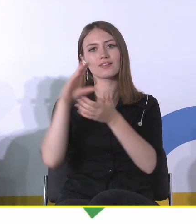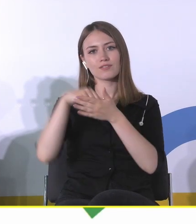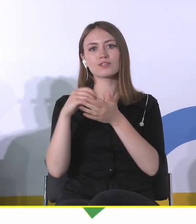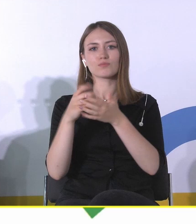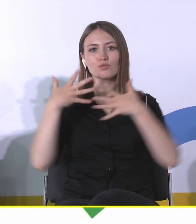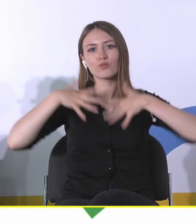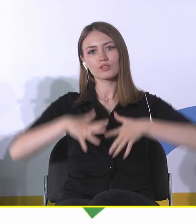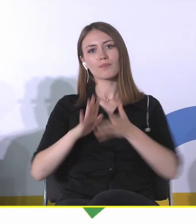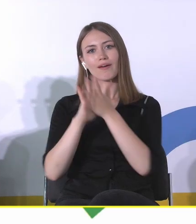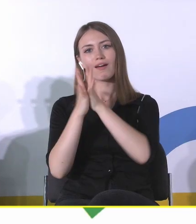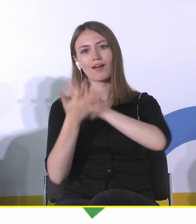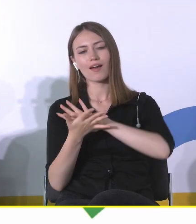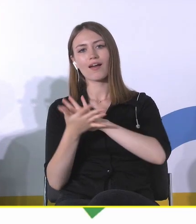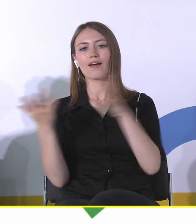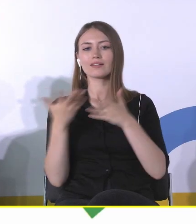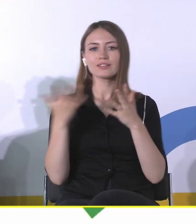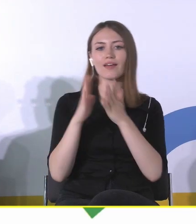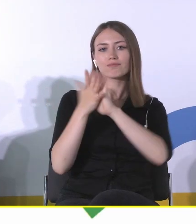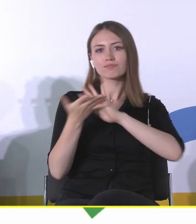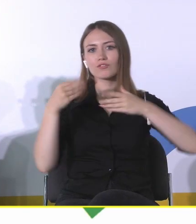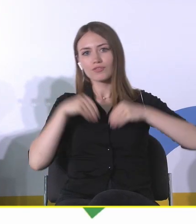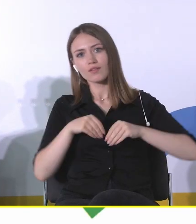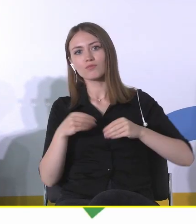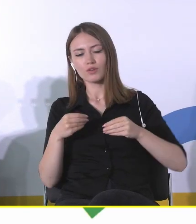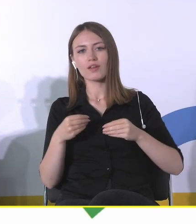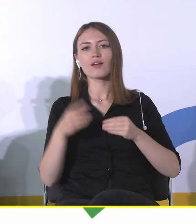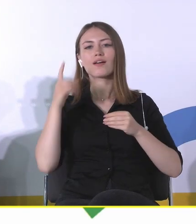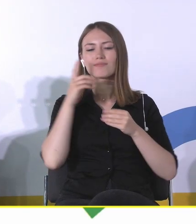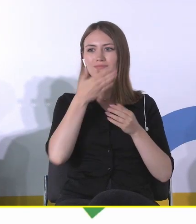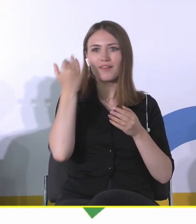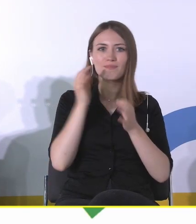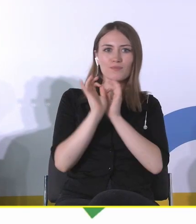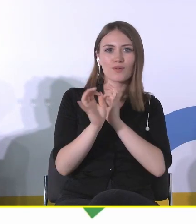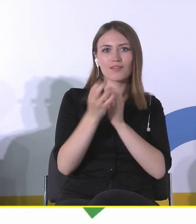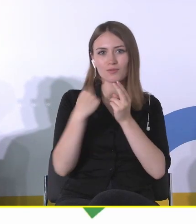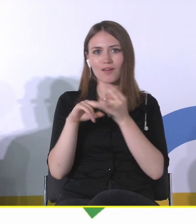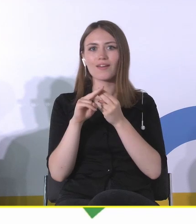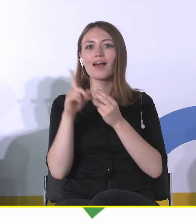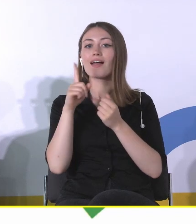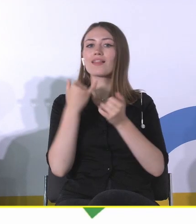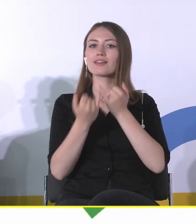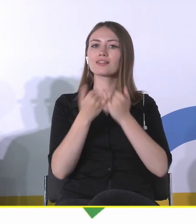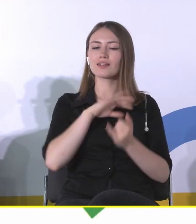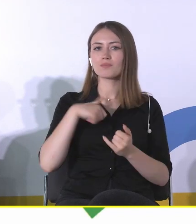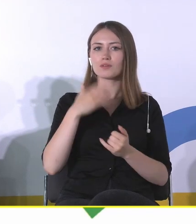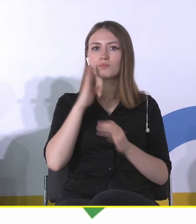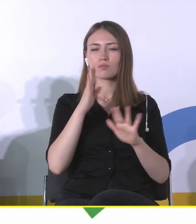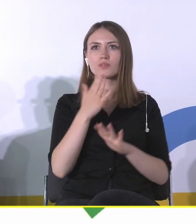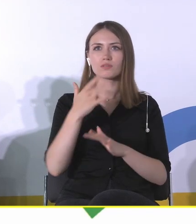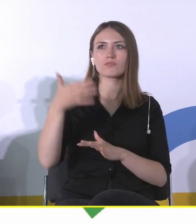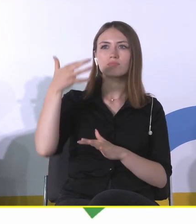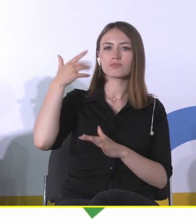transformacja w tej tożsamości, ale jak gdybyśmy każdy sobie się cofnął w głowie do tych